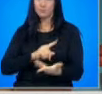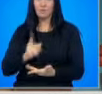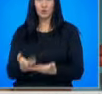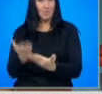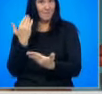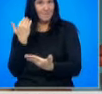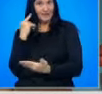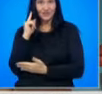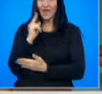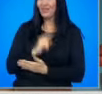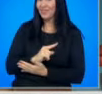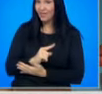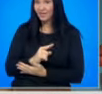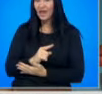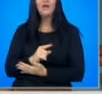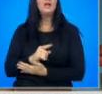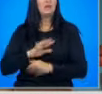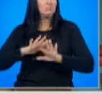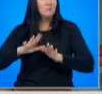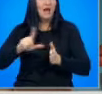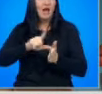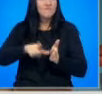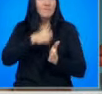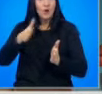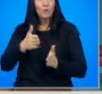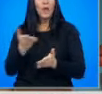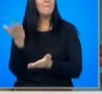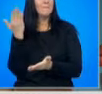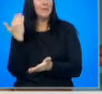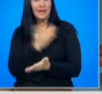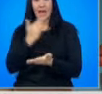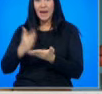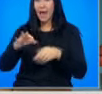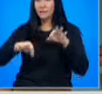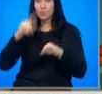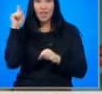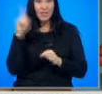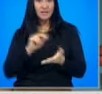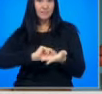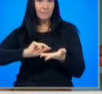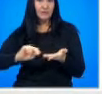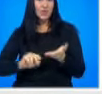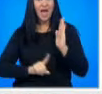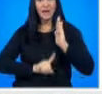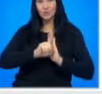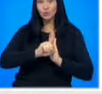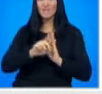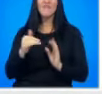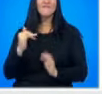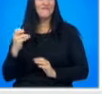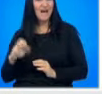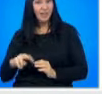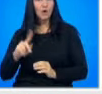предния ден или от някакъв период преди края на изборна ден да запишете някакъв резултатен файл, който да се обработи. А